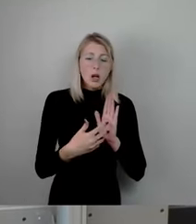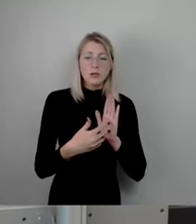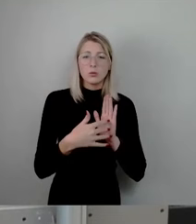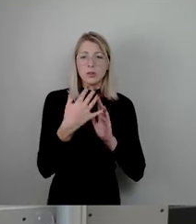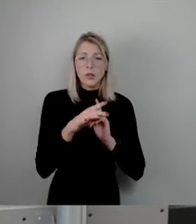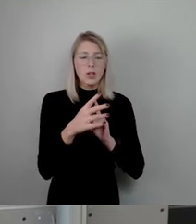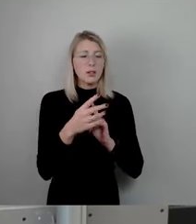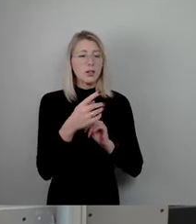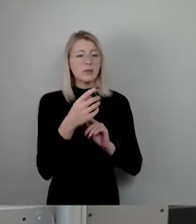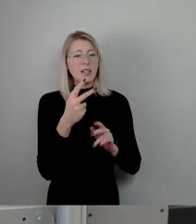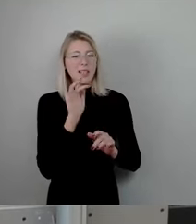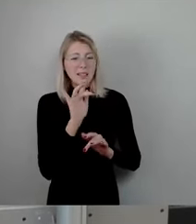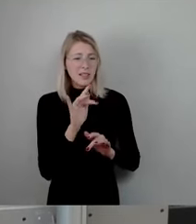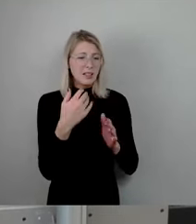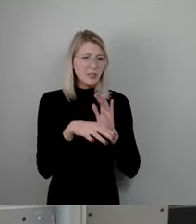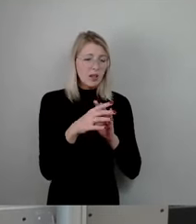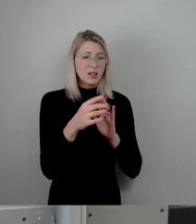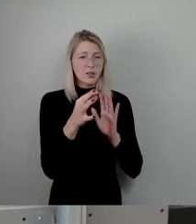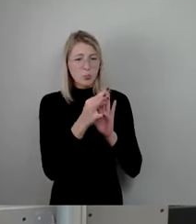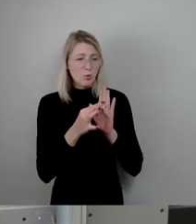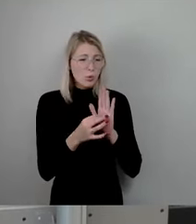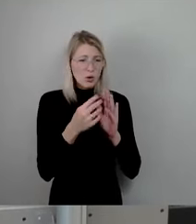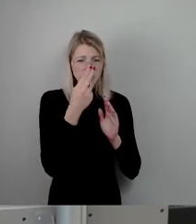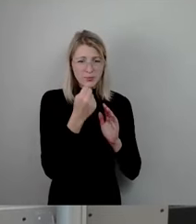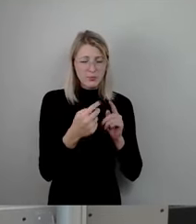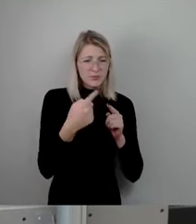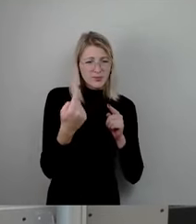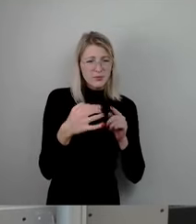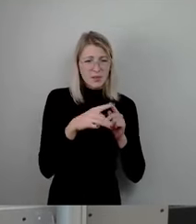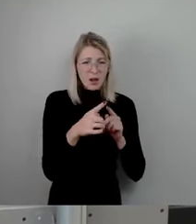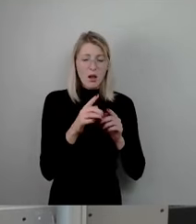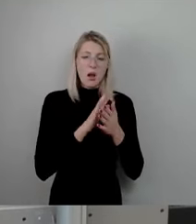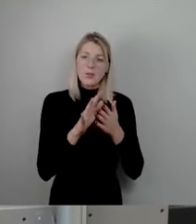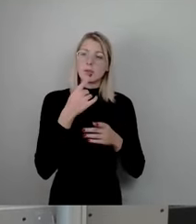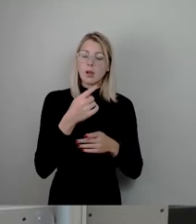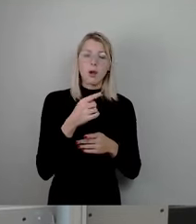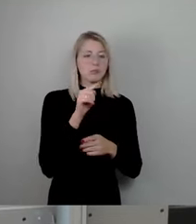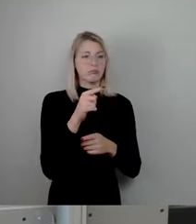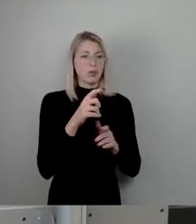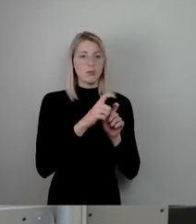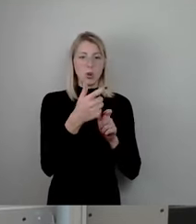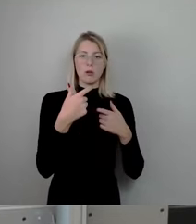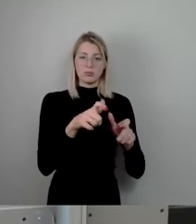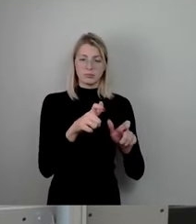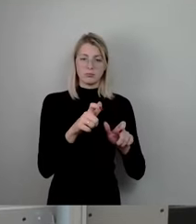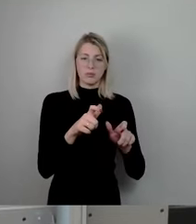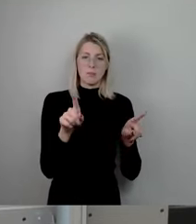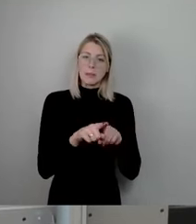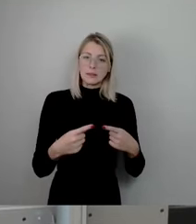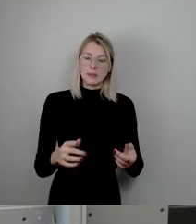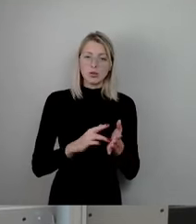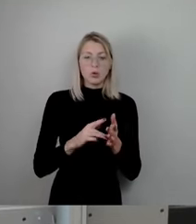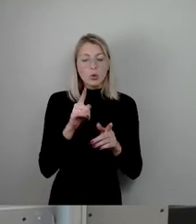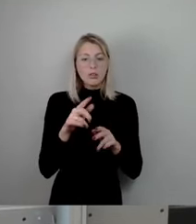Kritikpunkten sozusagen resultieren, dann zu sagen, wir sperren diese Brücke. Das ist ein Riesenverkehrszug, der dann